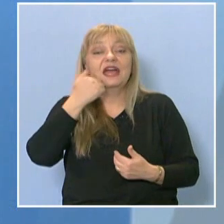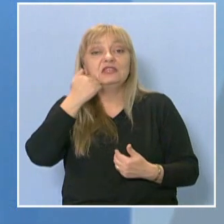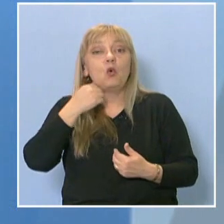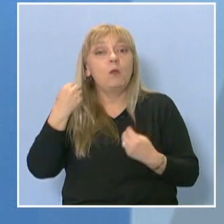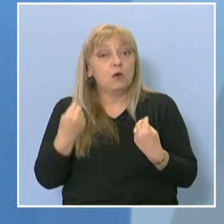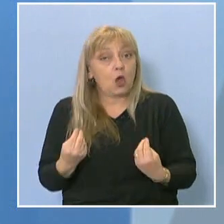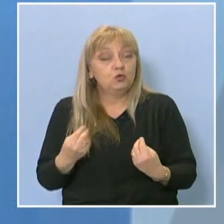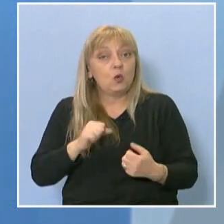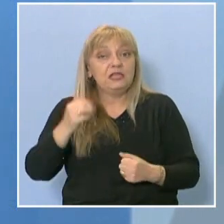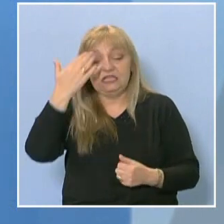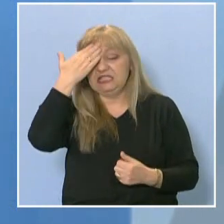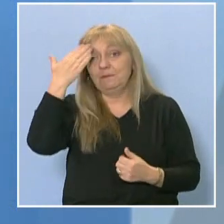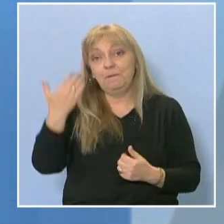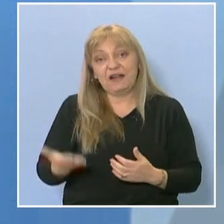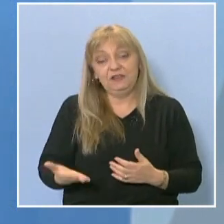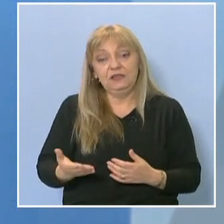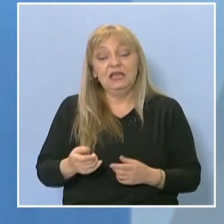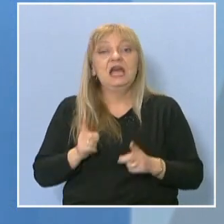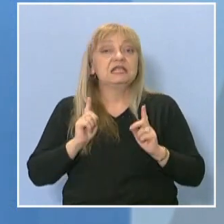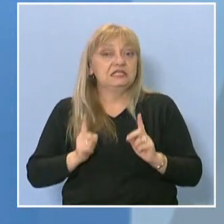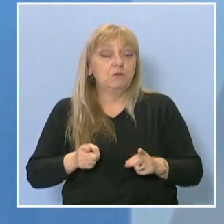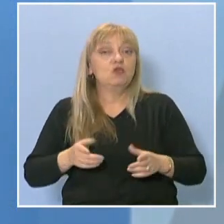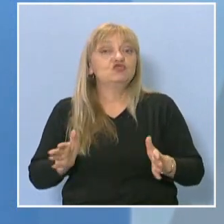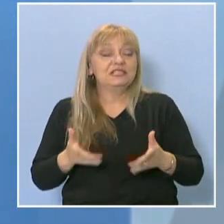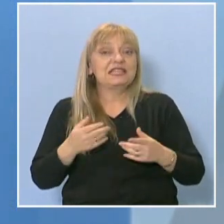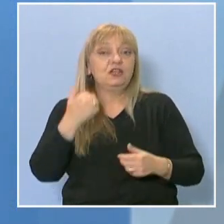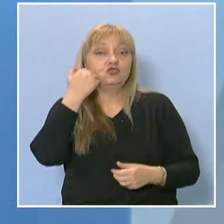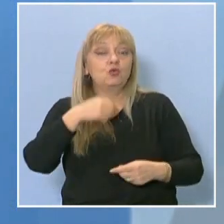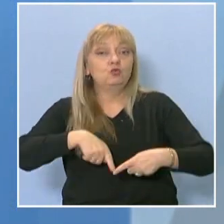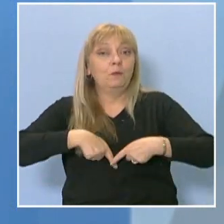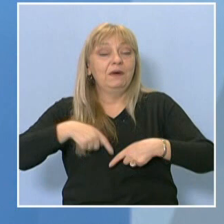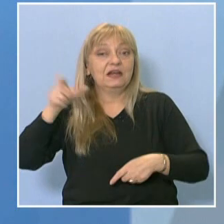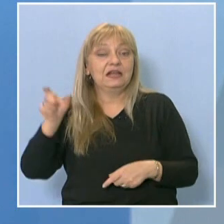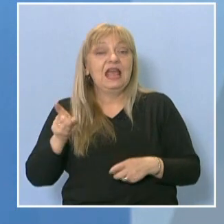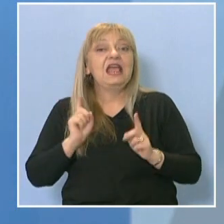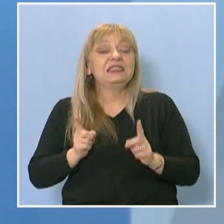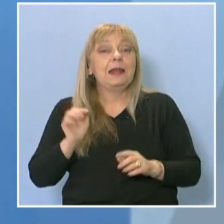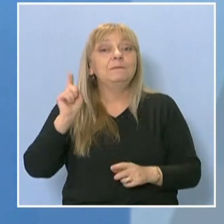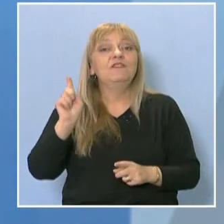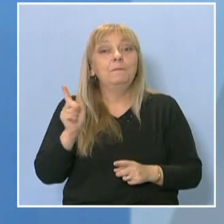тях. За да станеш добър юрист, първо трябва да си много добър човек.